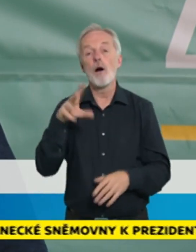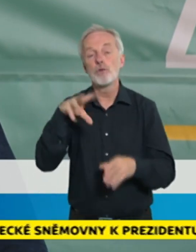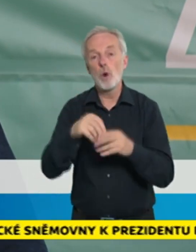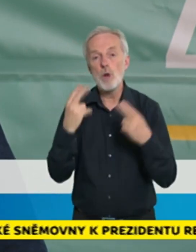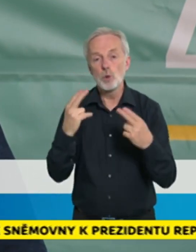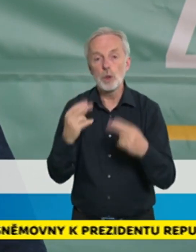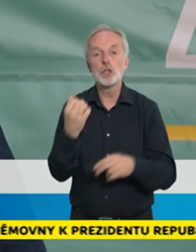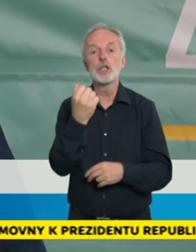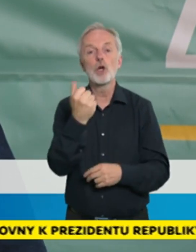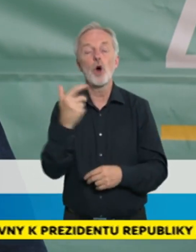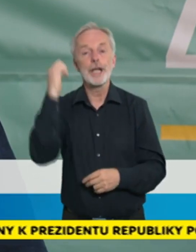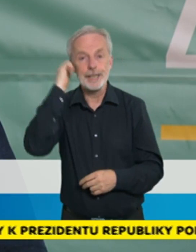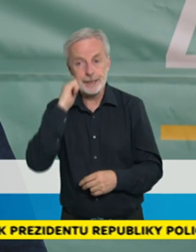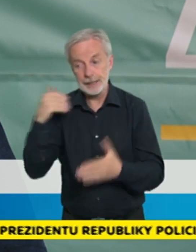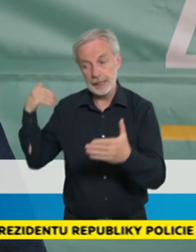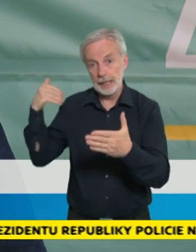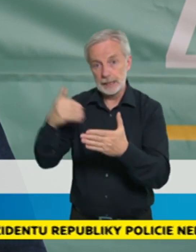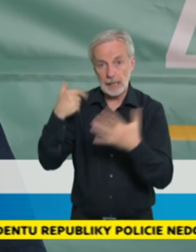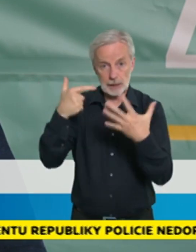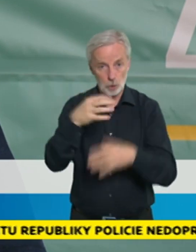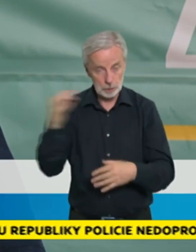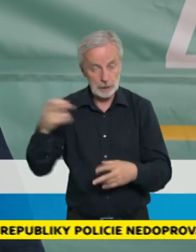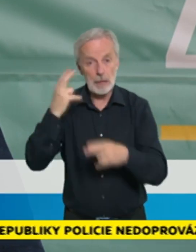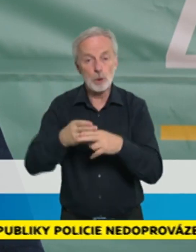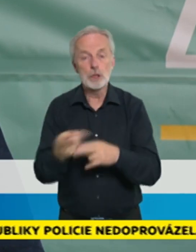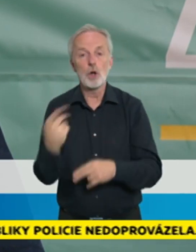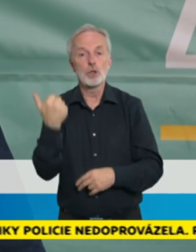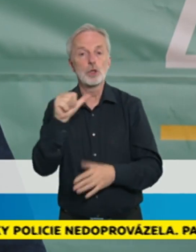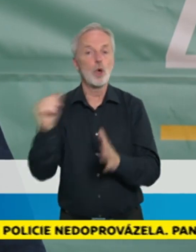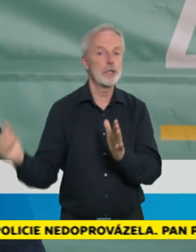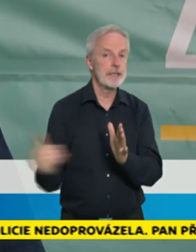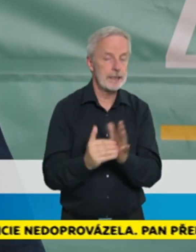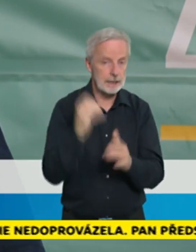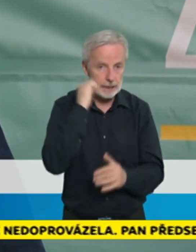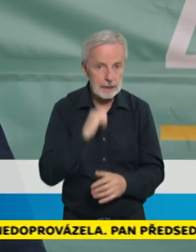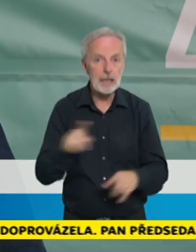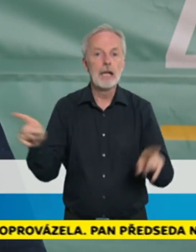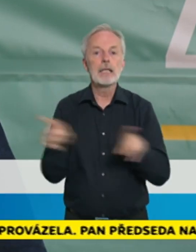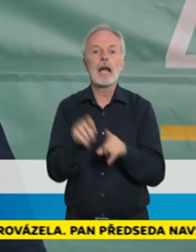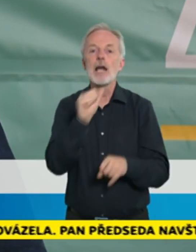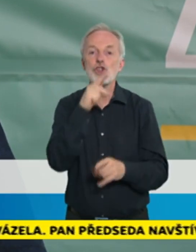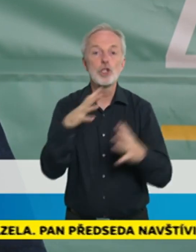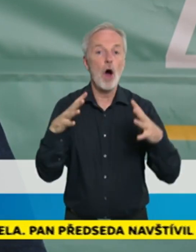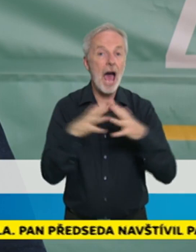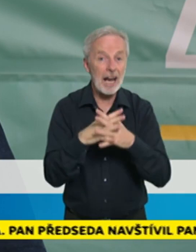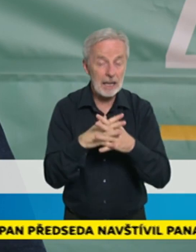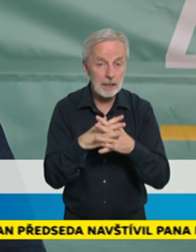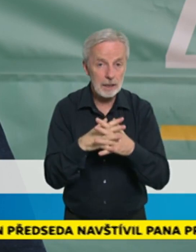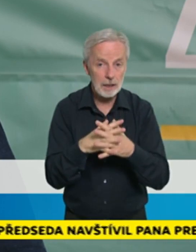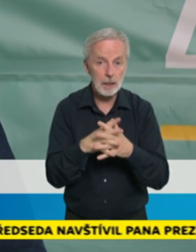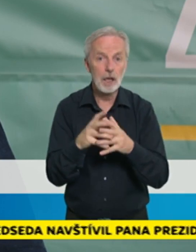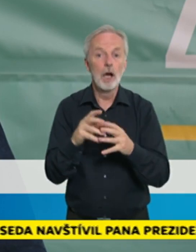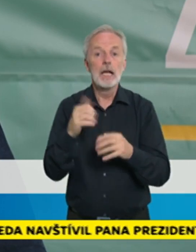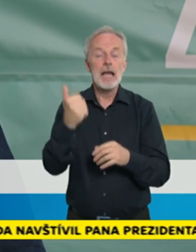ukazatel číslo R, relativní pozitivita indikovaných testů, specifické šíření v populaci pod 35